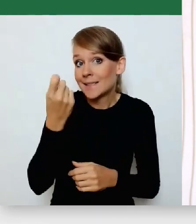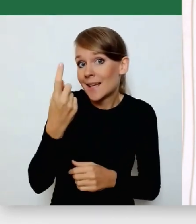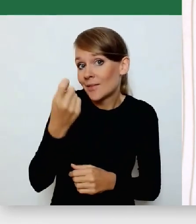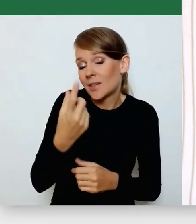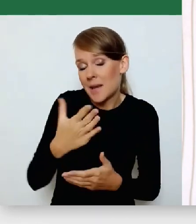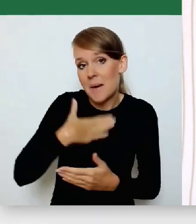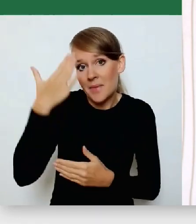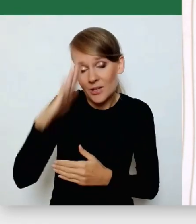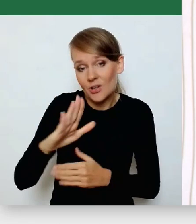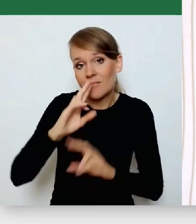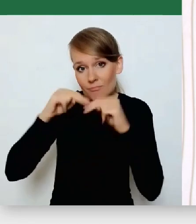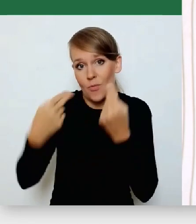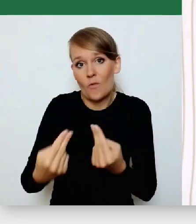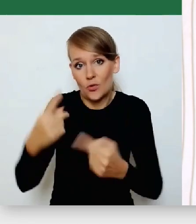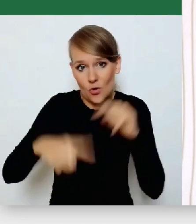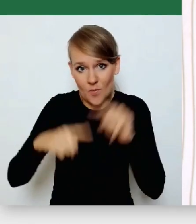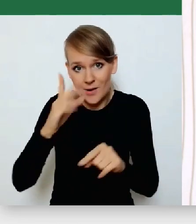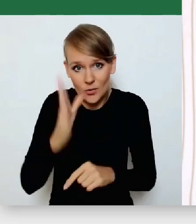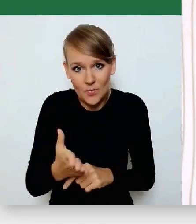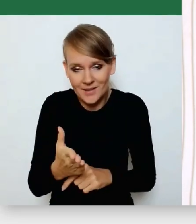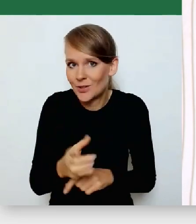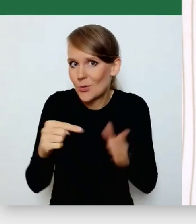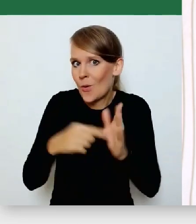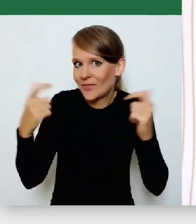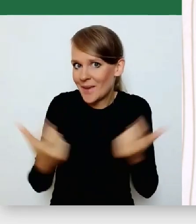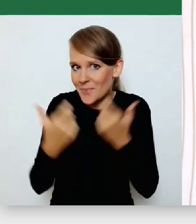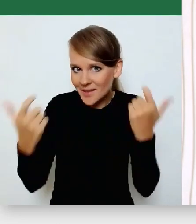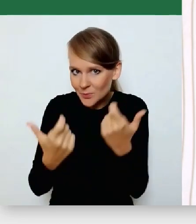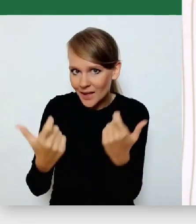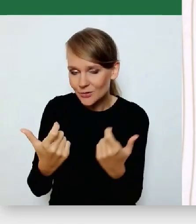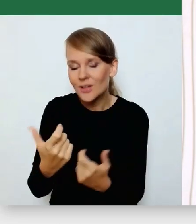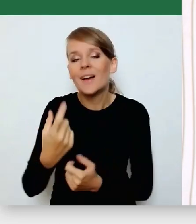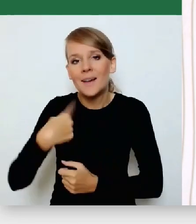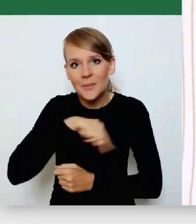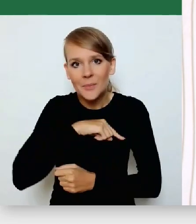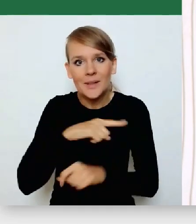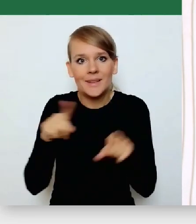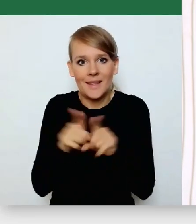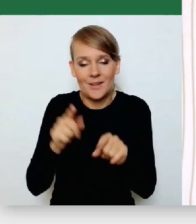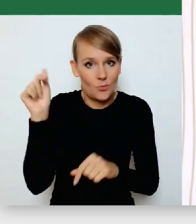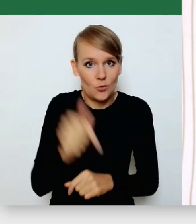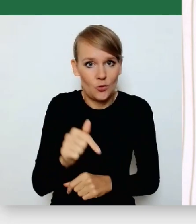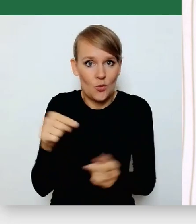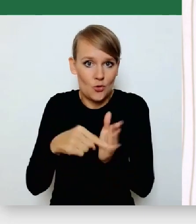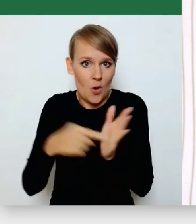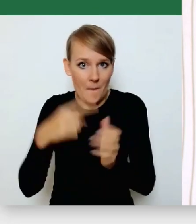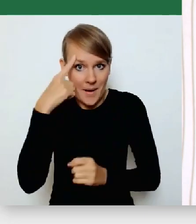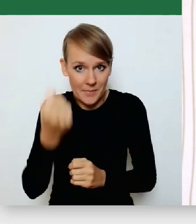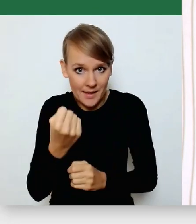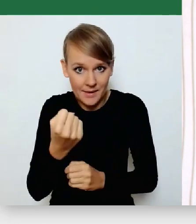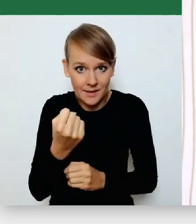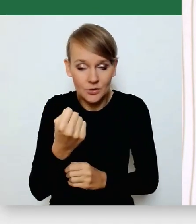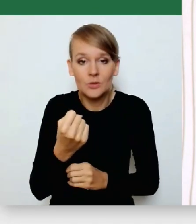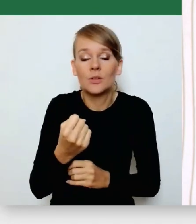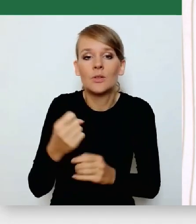normalności. Więc to jest bardzo niebezpieczne i o tym też musimy pamiętać, bo to jest dla